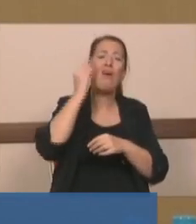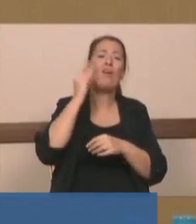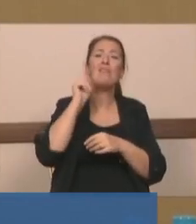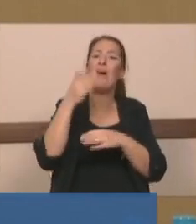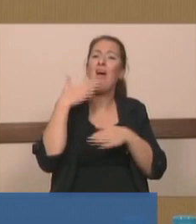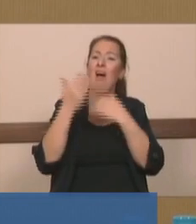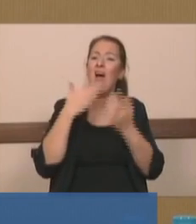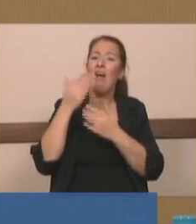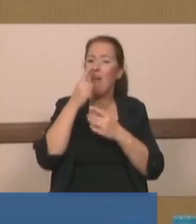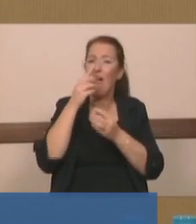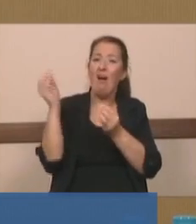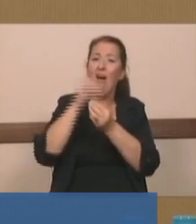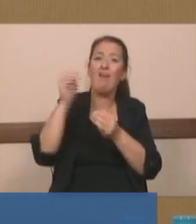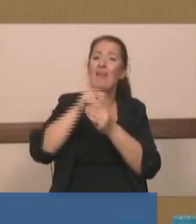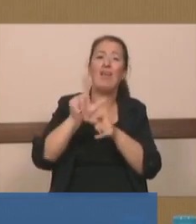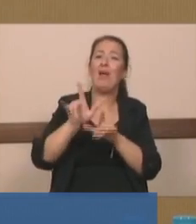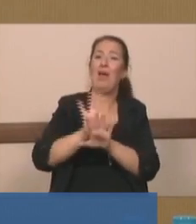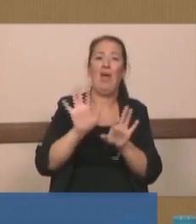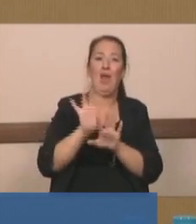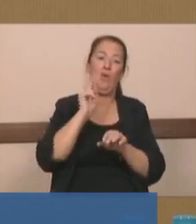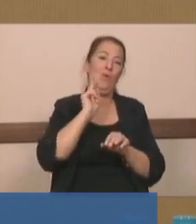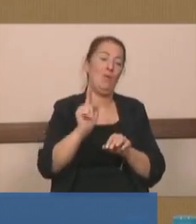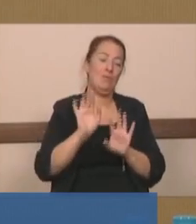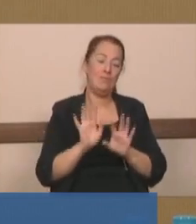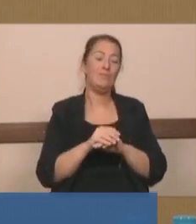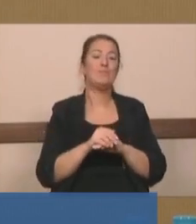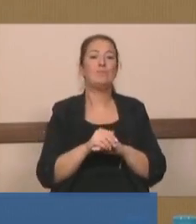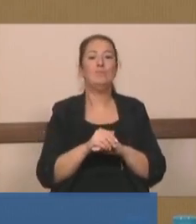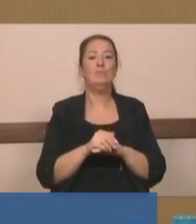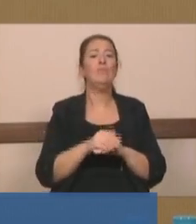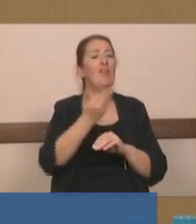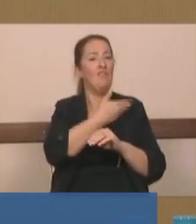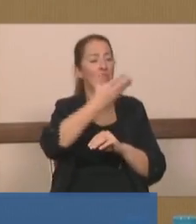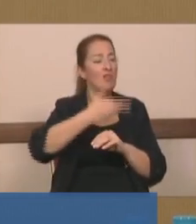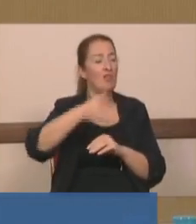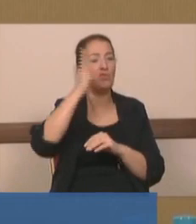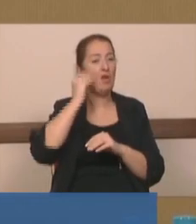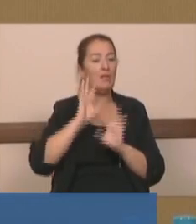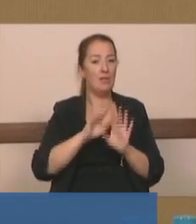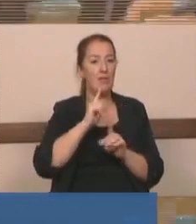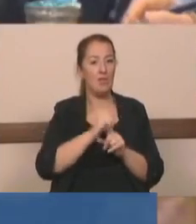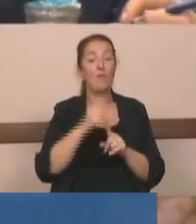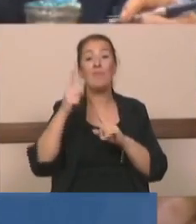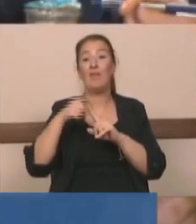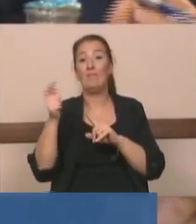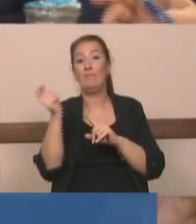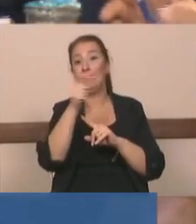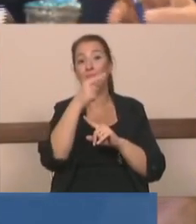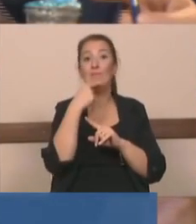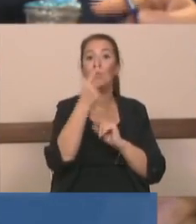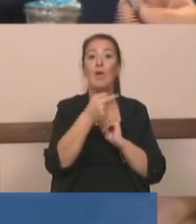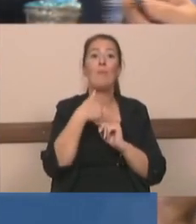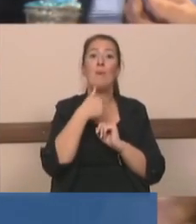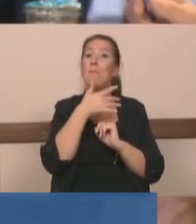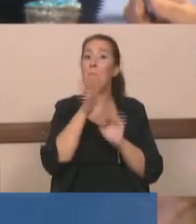ne demek istediğimizi. Biz şuna alışkınız. Biz şuna alışkınız. Halk anladı ne demek istediğimizi. Biz şuna alışkınız. Ben bilmem